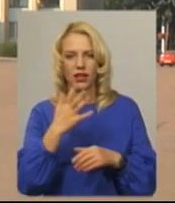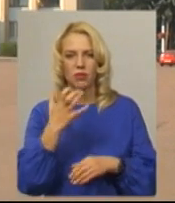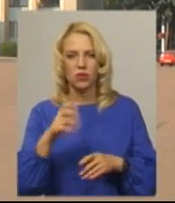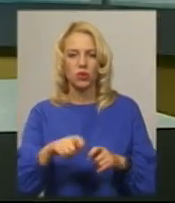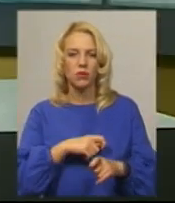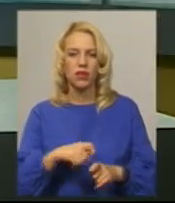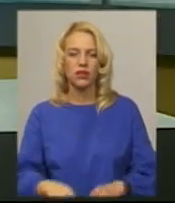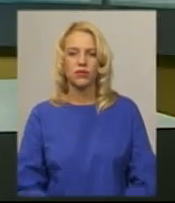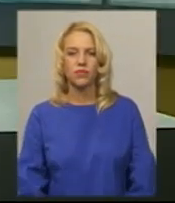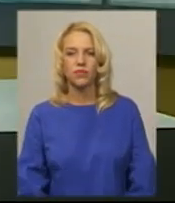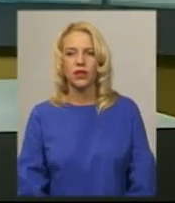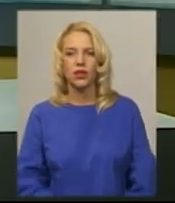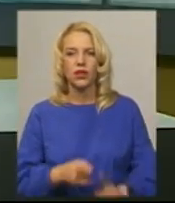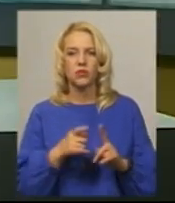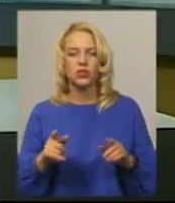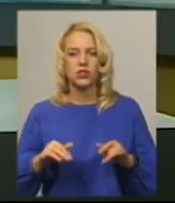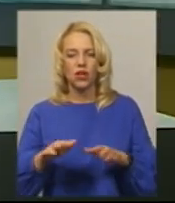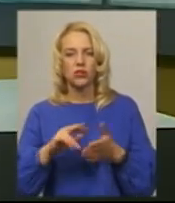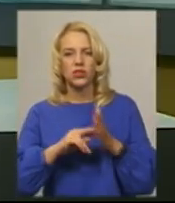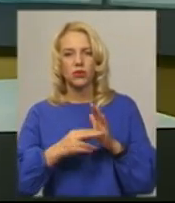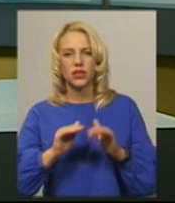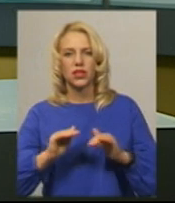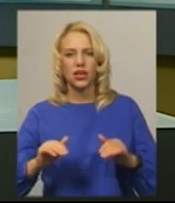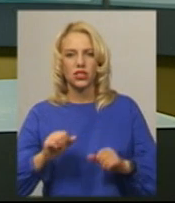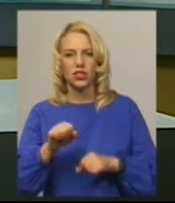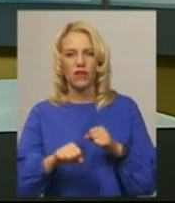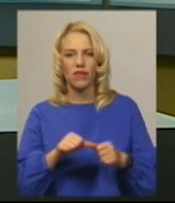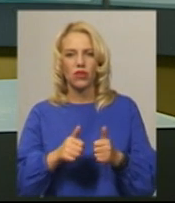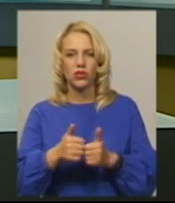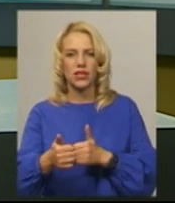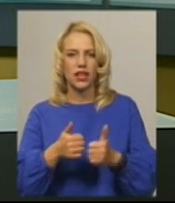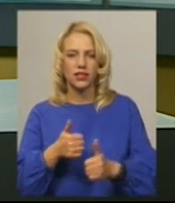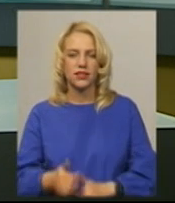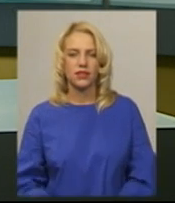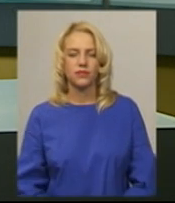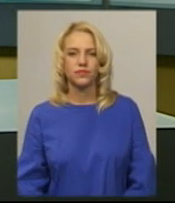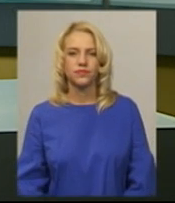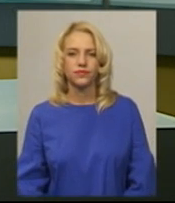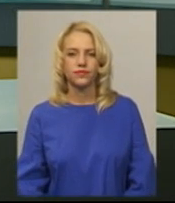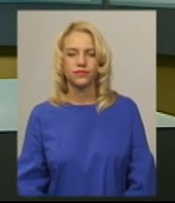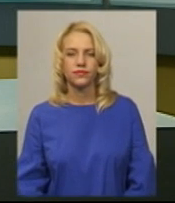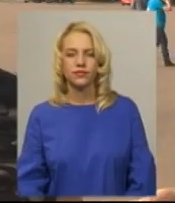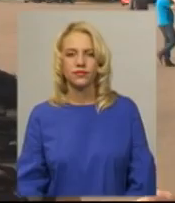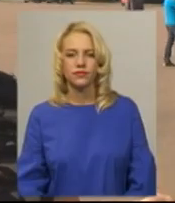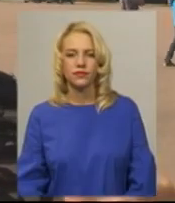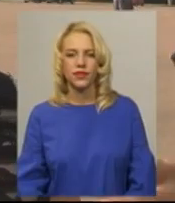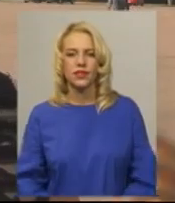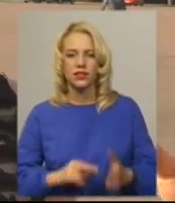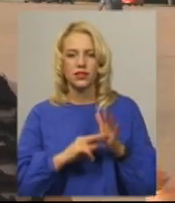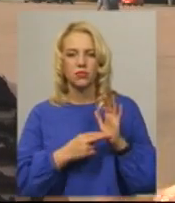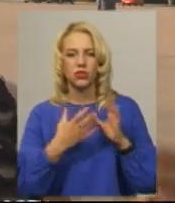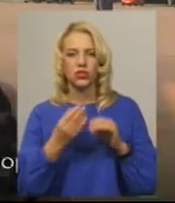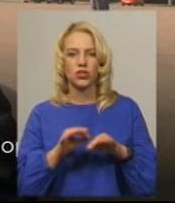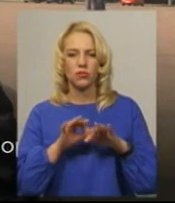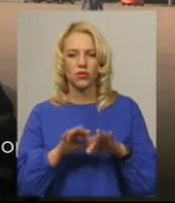Під час заходу заплановані дитячі велозаїзди, додає Наталя Томусяк. «Заплановано ще